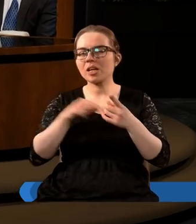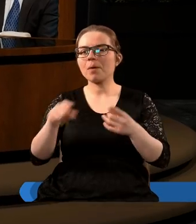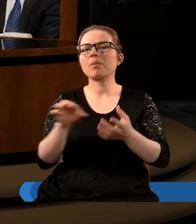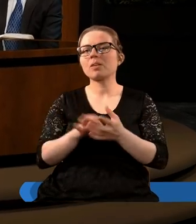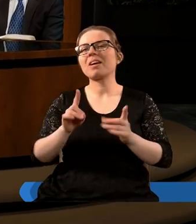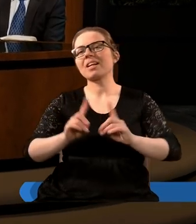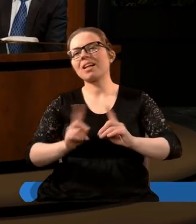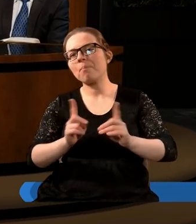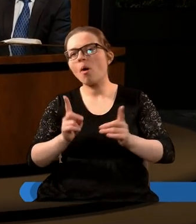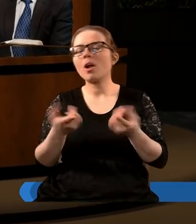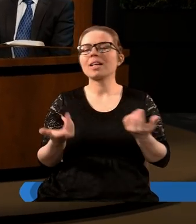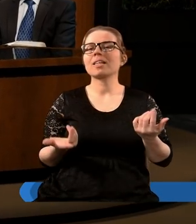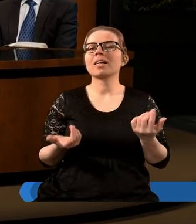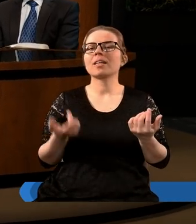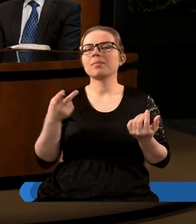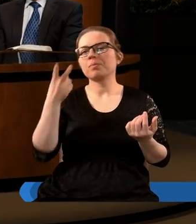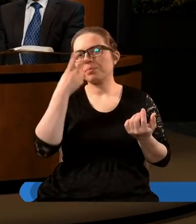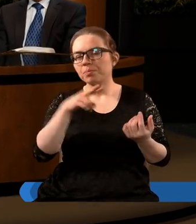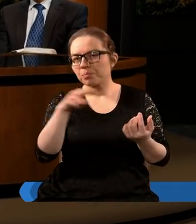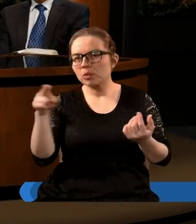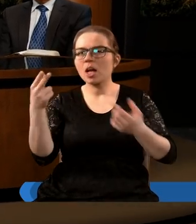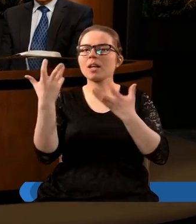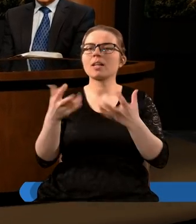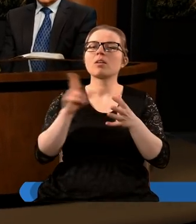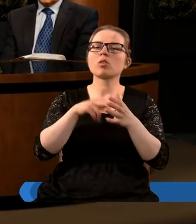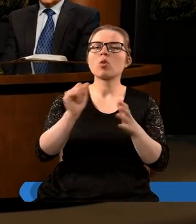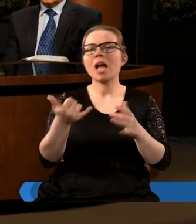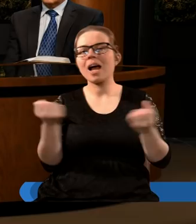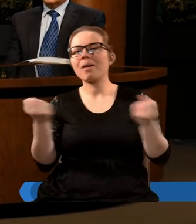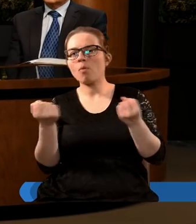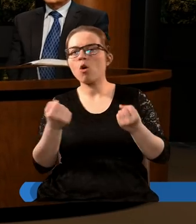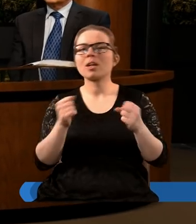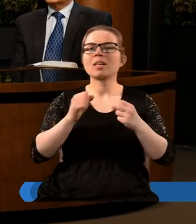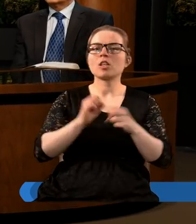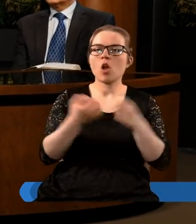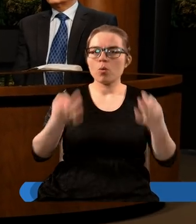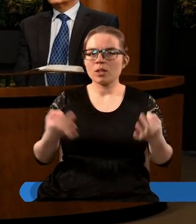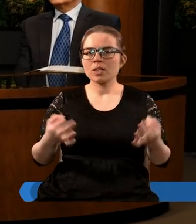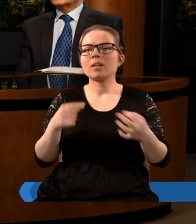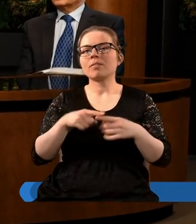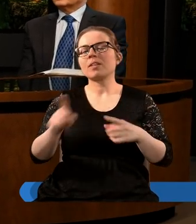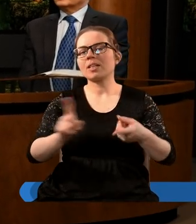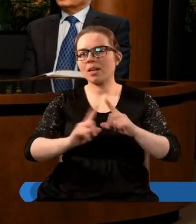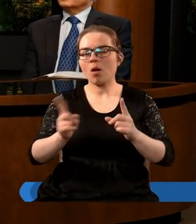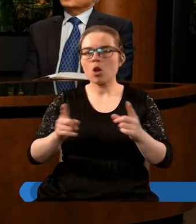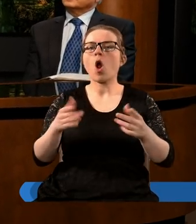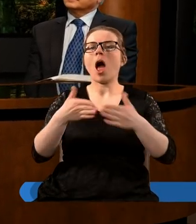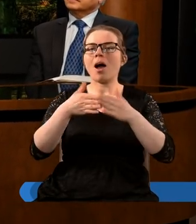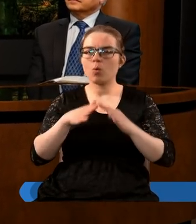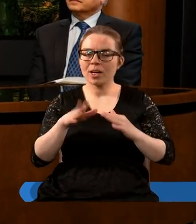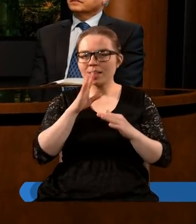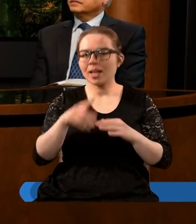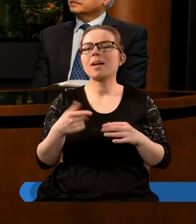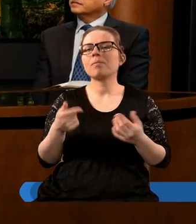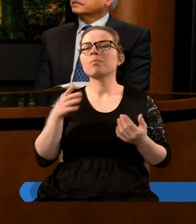pewnej symboliki i chcemy zobaczyć się które jakie moce są gdzieś w tych symbolach ukryte prawda